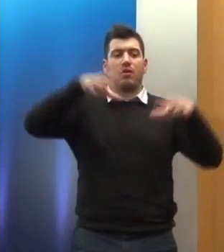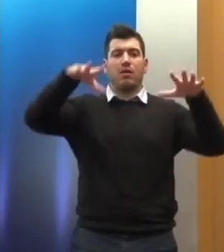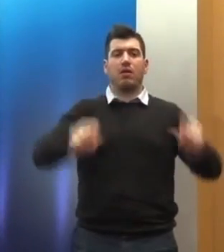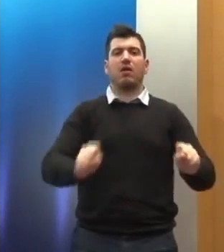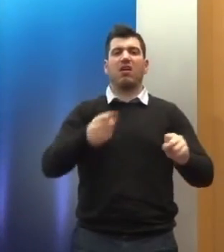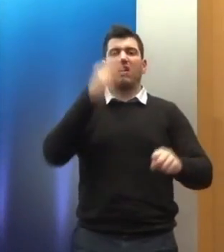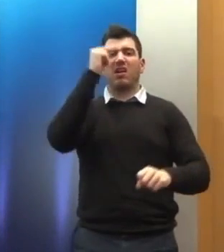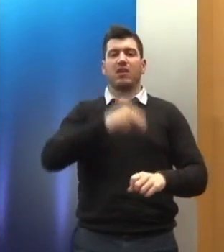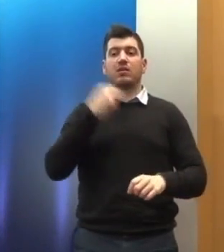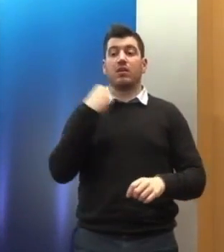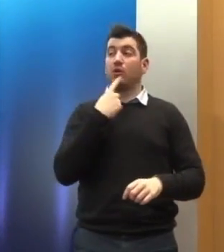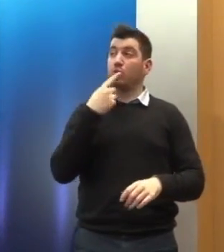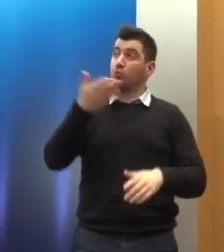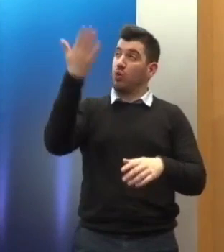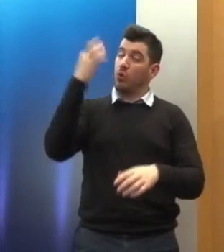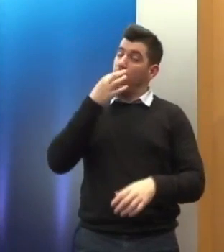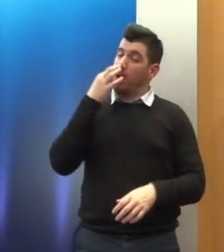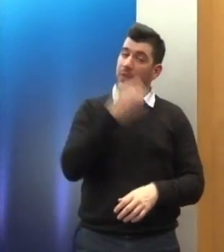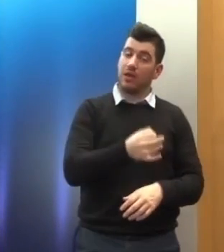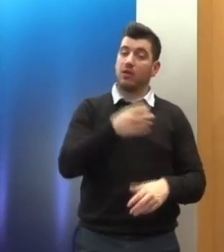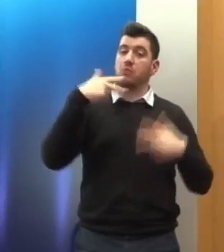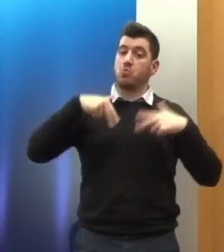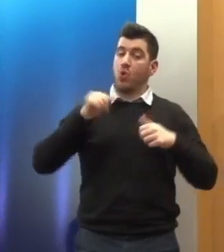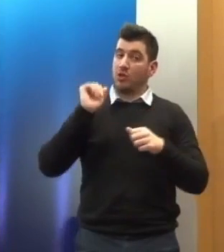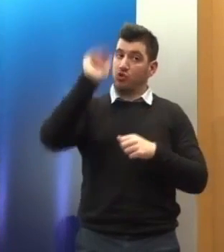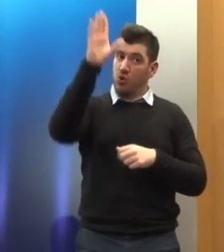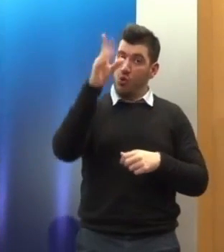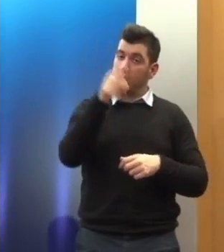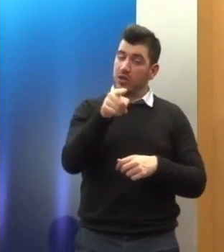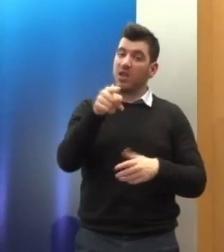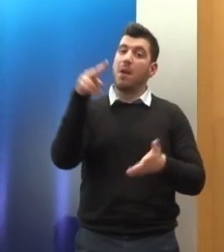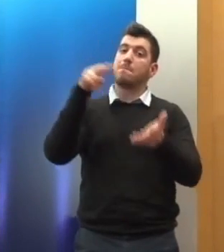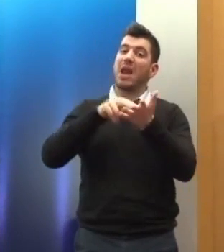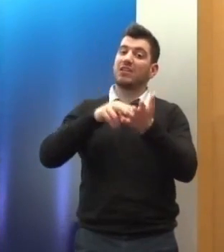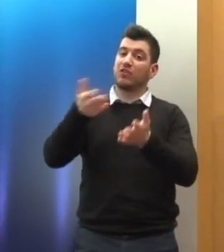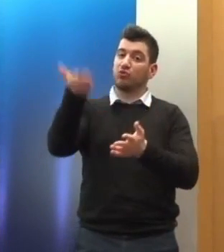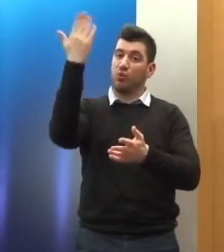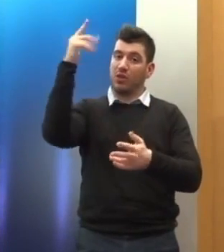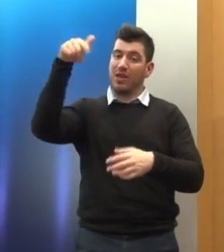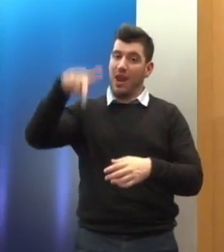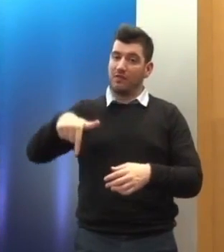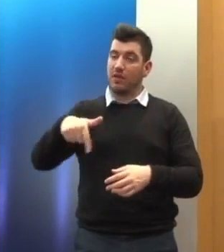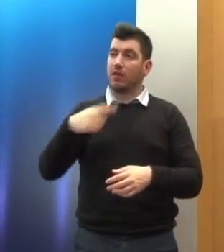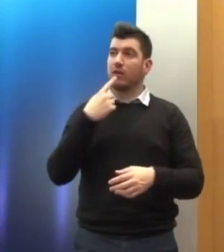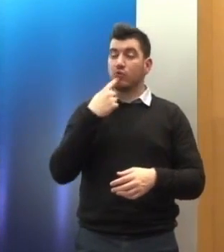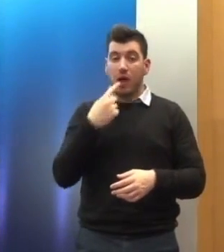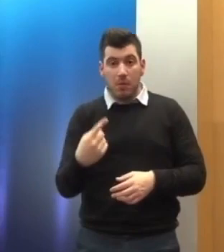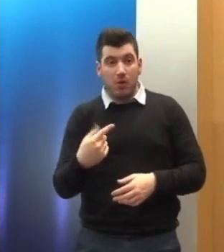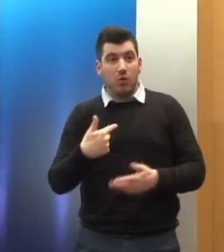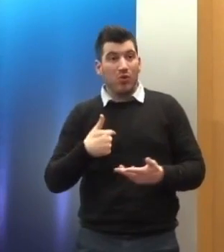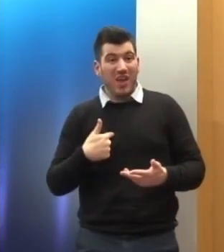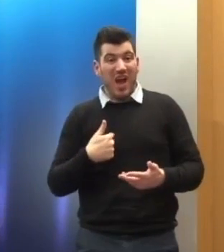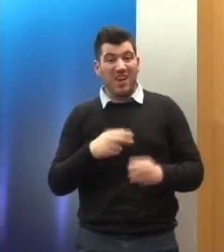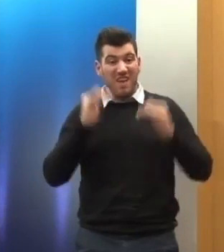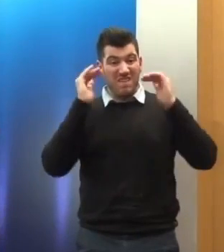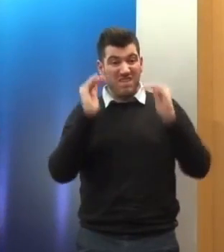και είχα κρούσει τότε τον κόδωνα του κινδύνου και προς το Υπουργείο Εξωτερικών και προς τον τότε πρέσμα στον μόνο μεν πρόσκο στην Γενέβη λέγοντας ότι εάν μείνει αυτή η